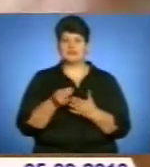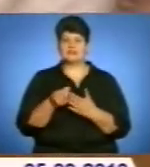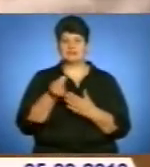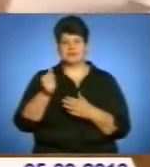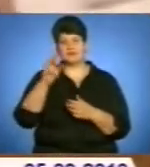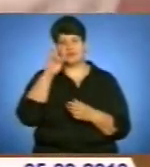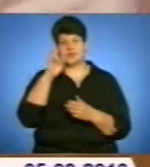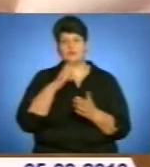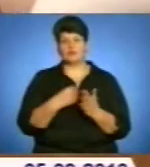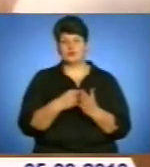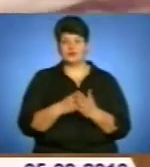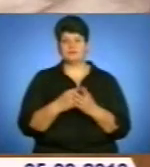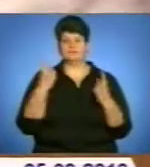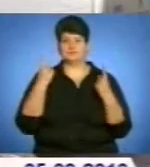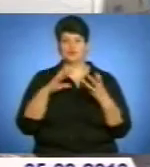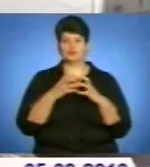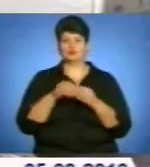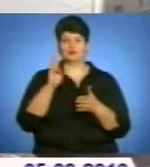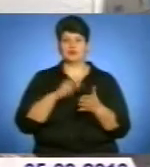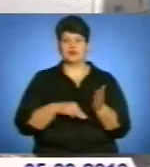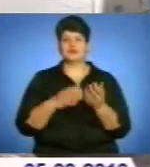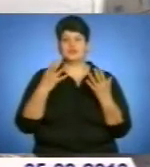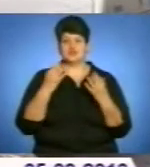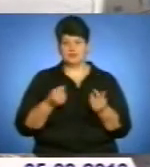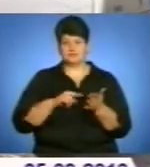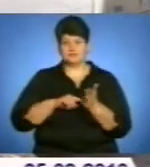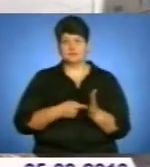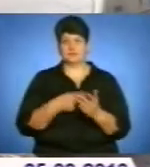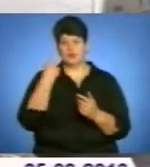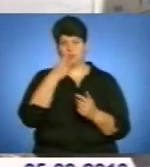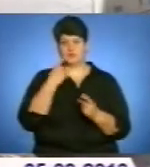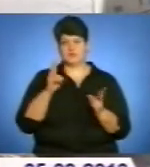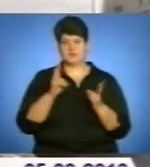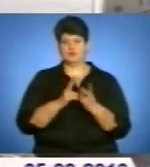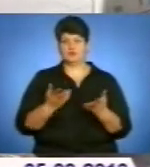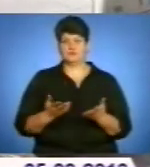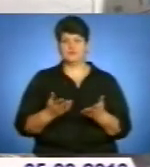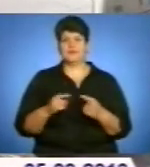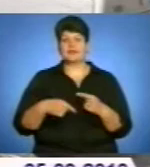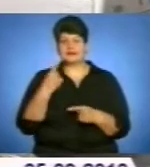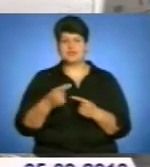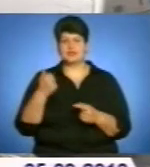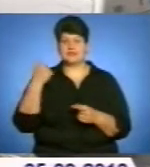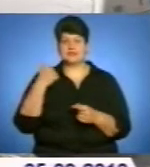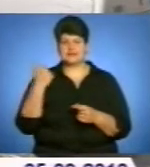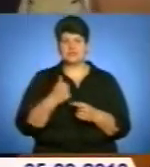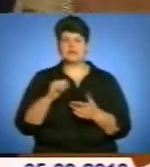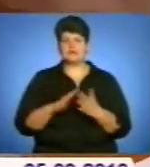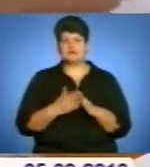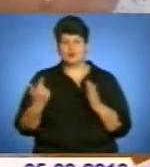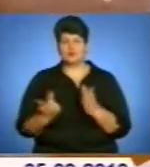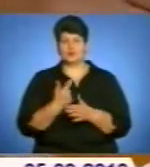державного бюджету чималу суму штрафу та ще раз наполіг на особистій зустрічі. Через тиждень ситуація повторилася.